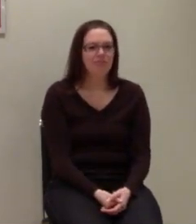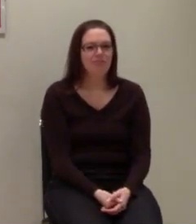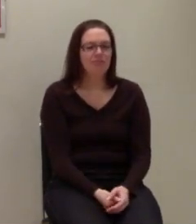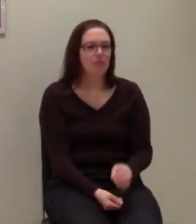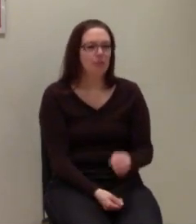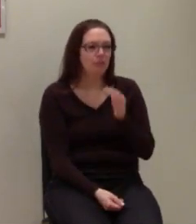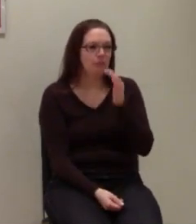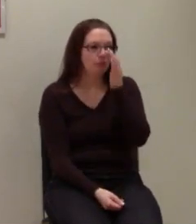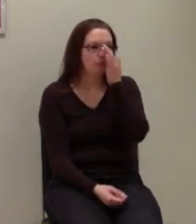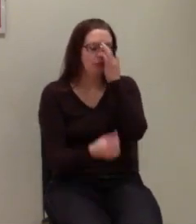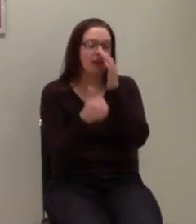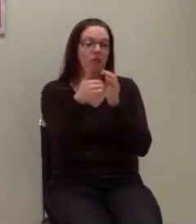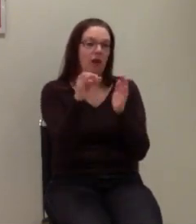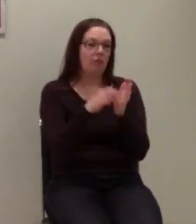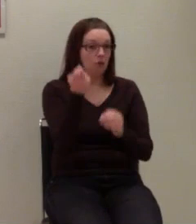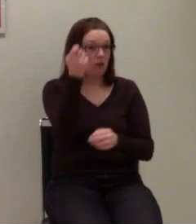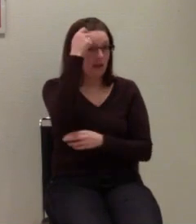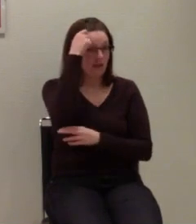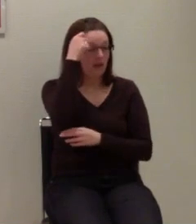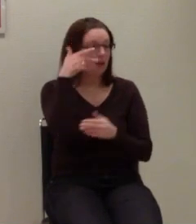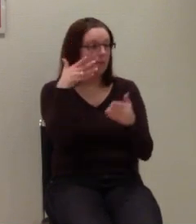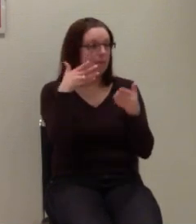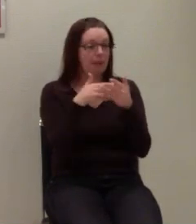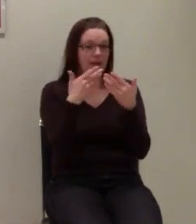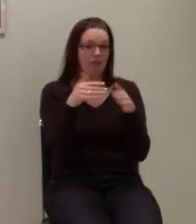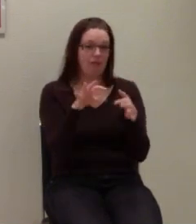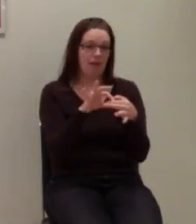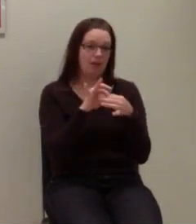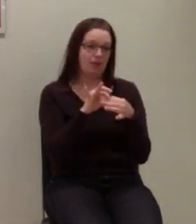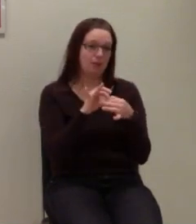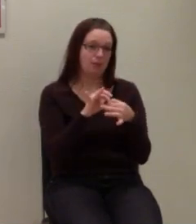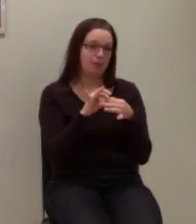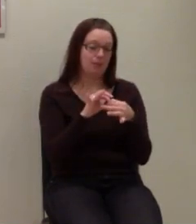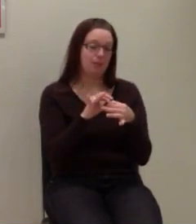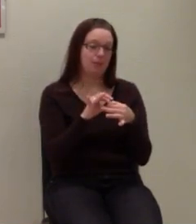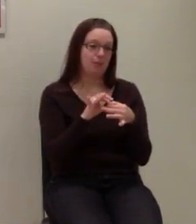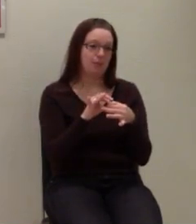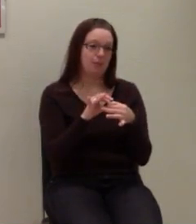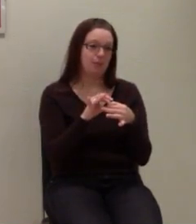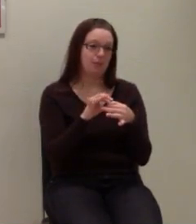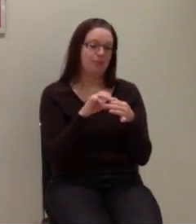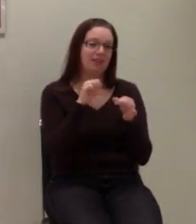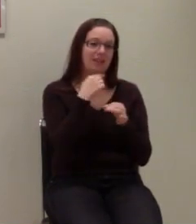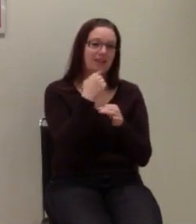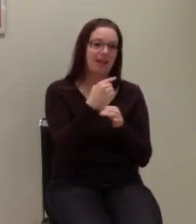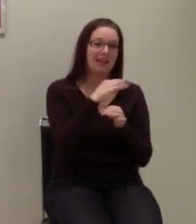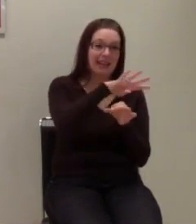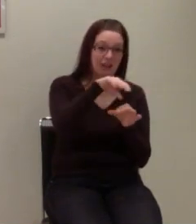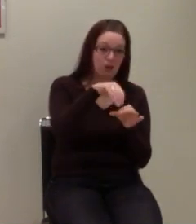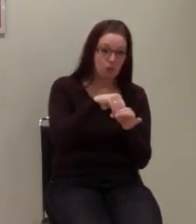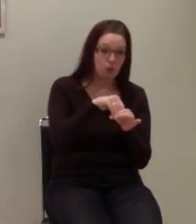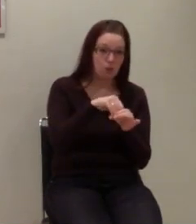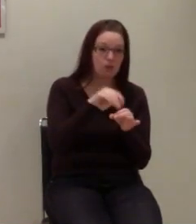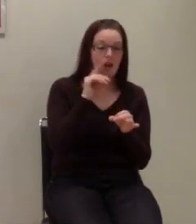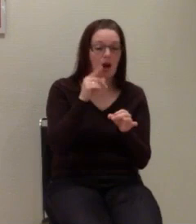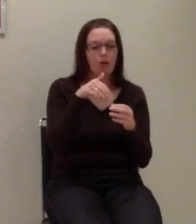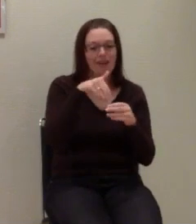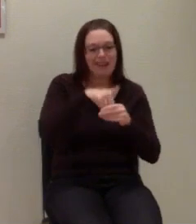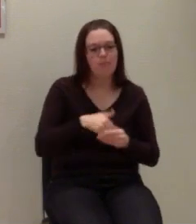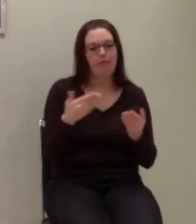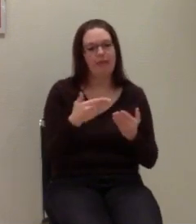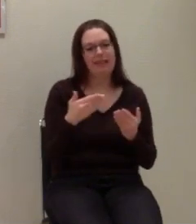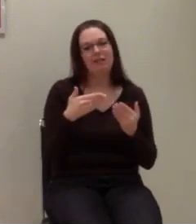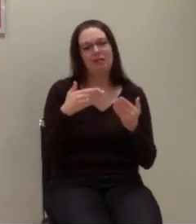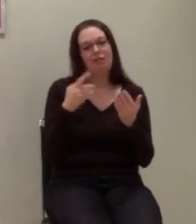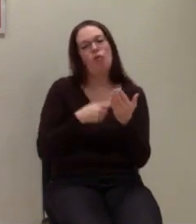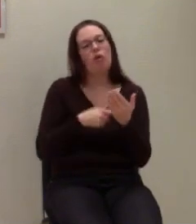Da fällt mir gerade noch was ein. Barrierefreiheit, andersrum gesagt, Inklusion beinhaltet auch die Forderung nach Barrierefreiheit.